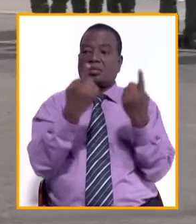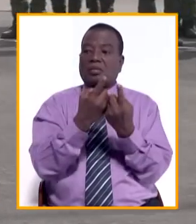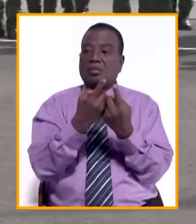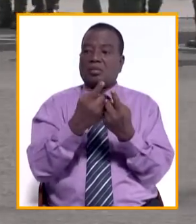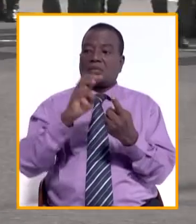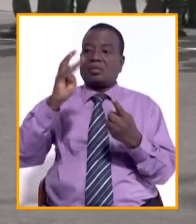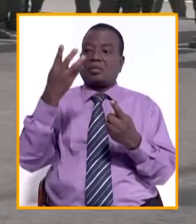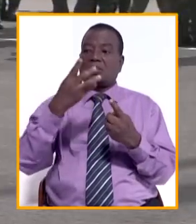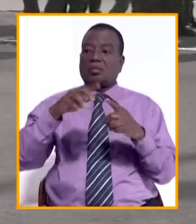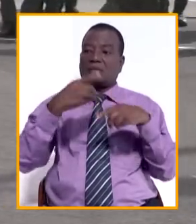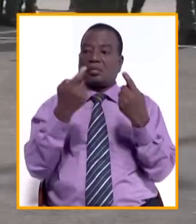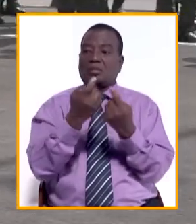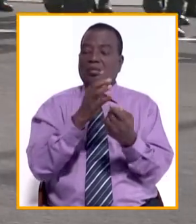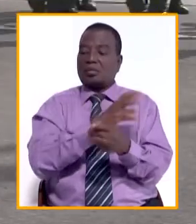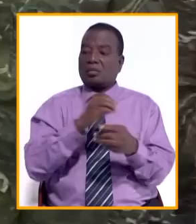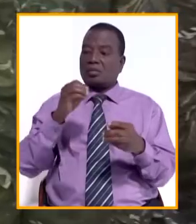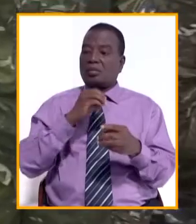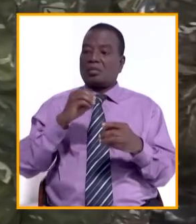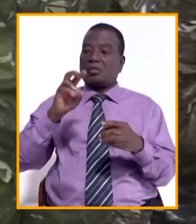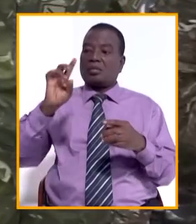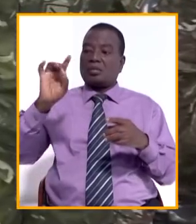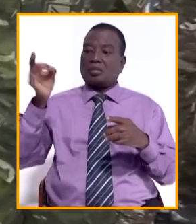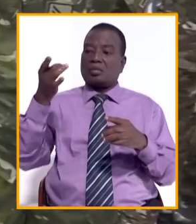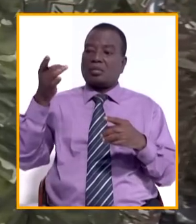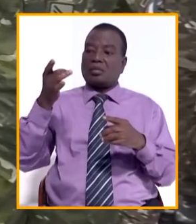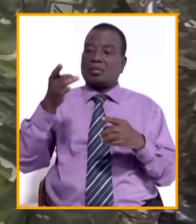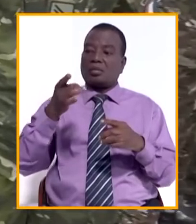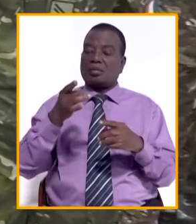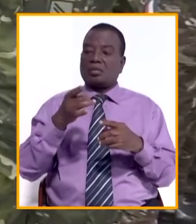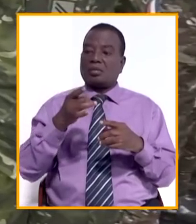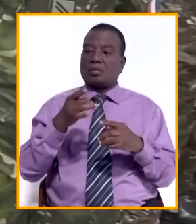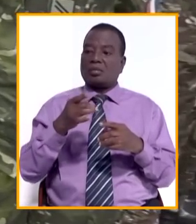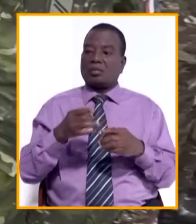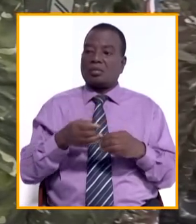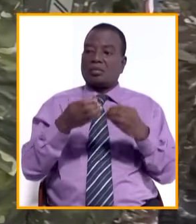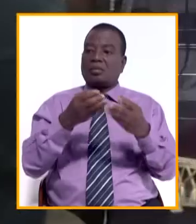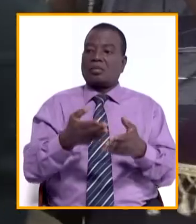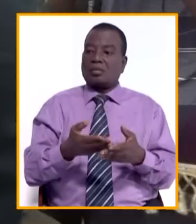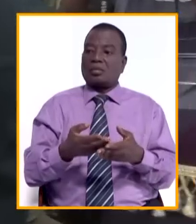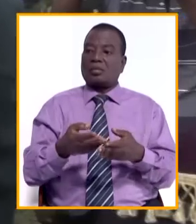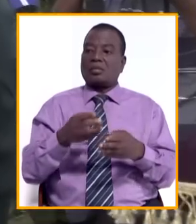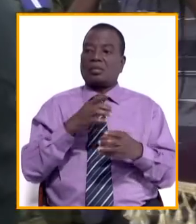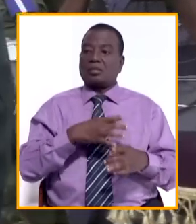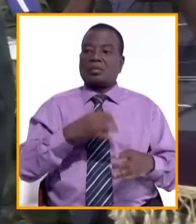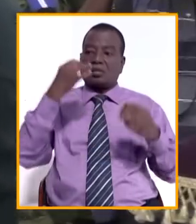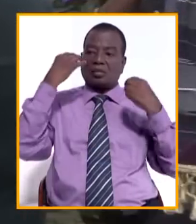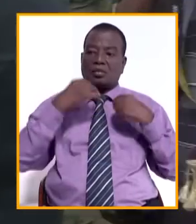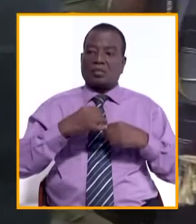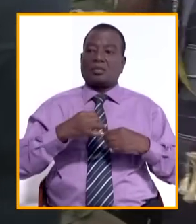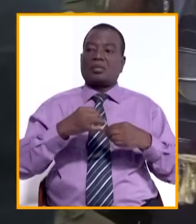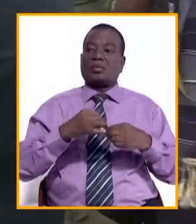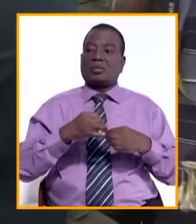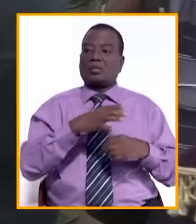la quatrième compagnie de protection et du huitième élément national de soutien. Rentrés de mission, ils sont distingués pour leur dévouement